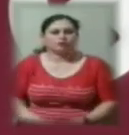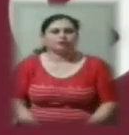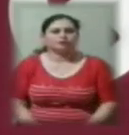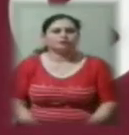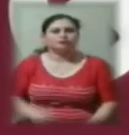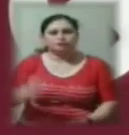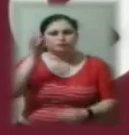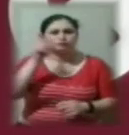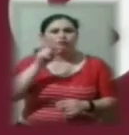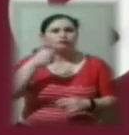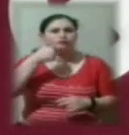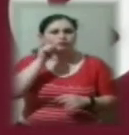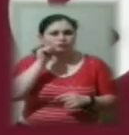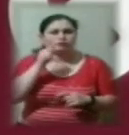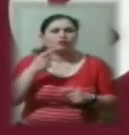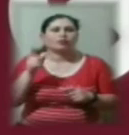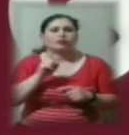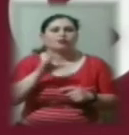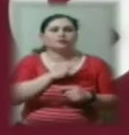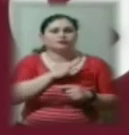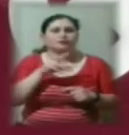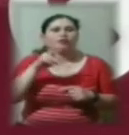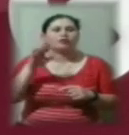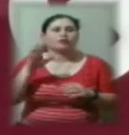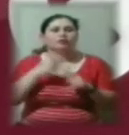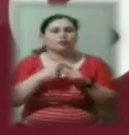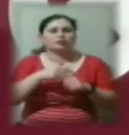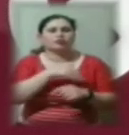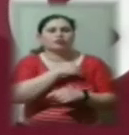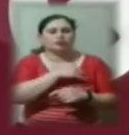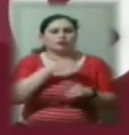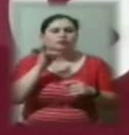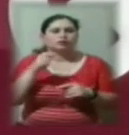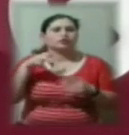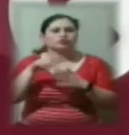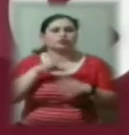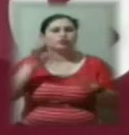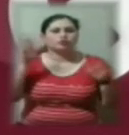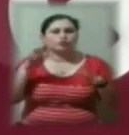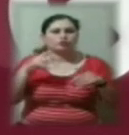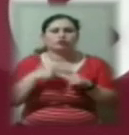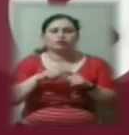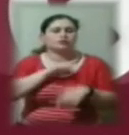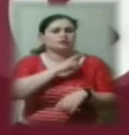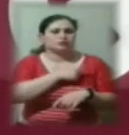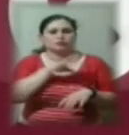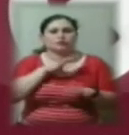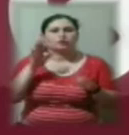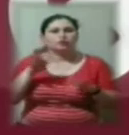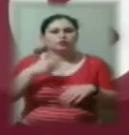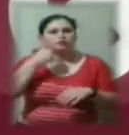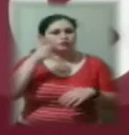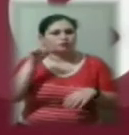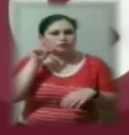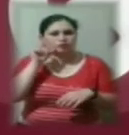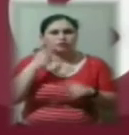Ви ж пам'ятаєте, що вчора ввечері була плюсова температура, і йшов дощ. Причому сильний дощ йшов учора. І за